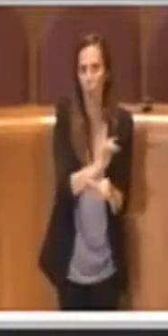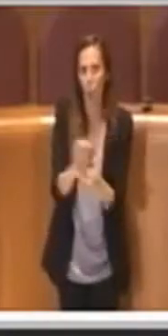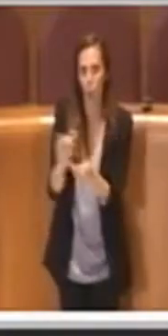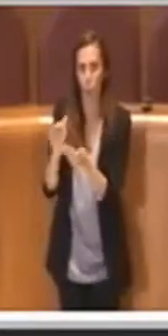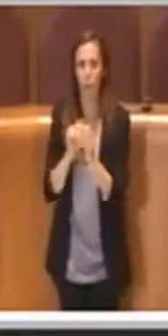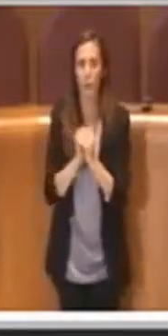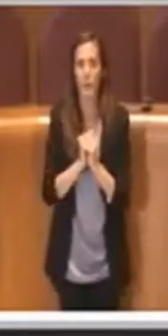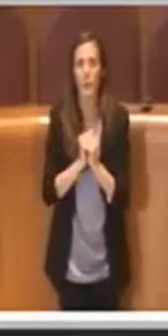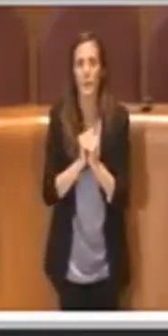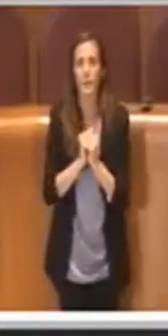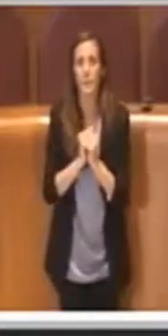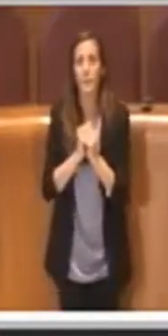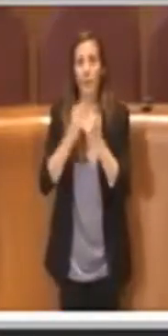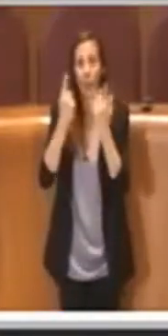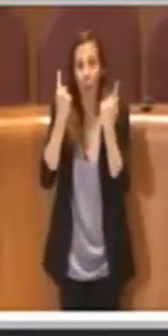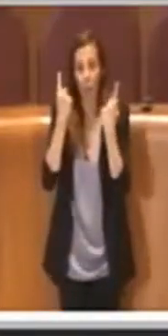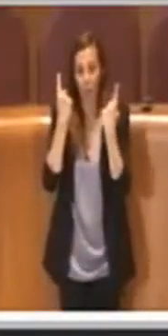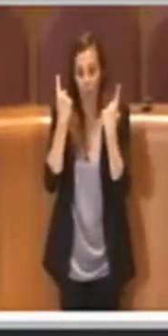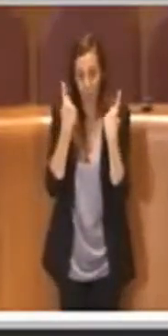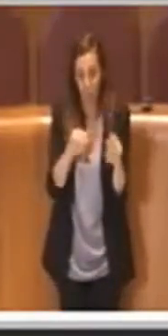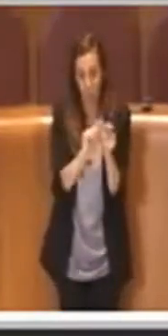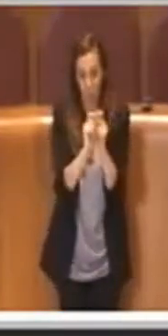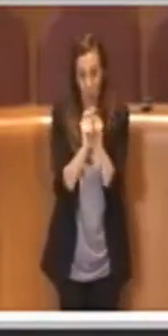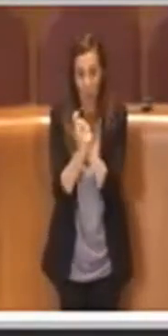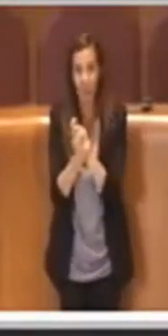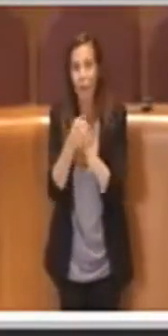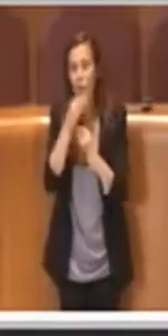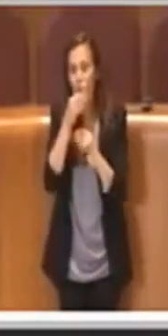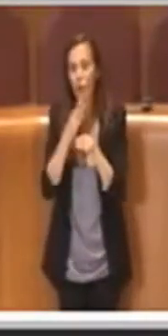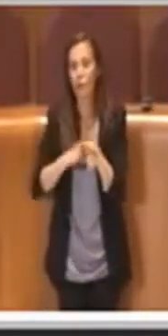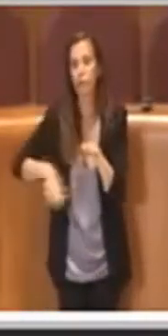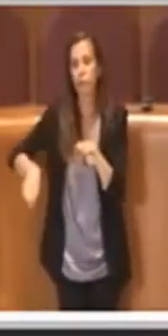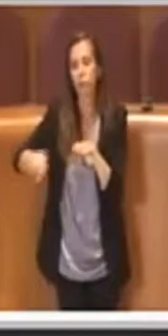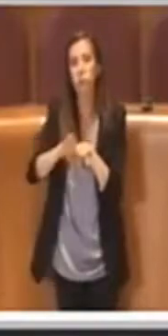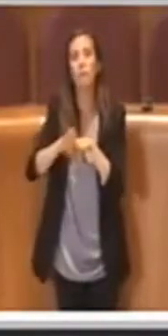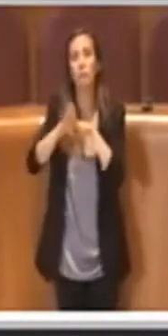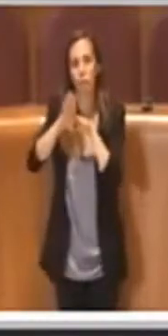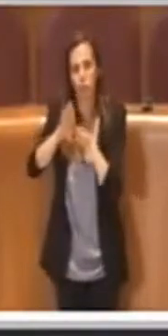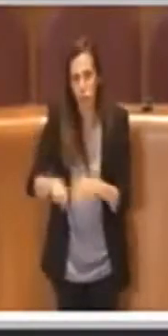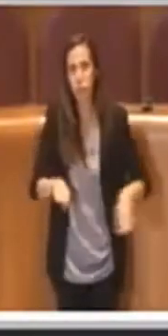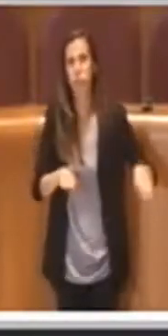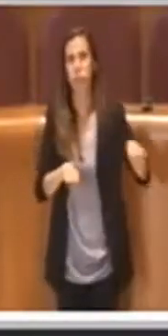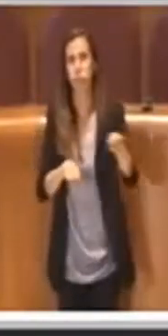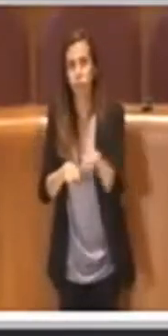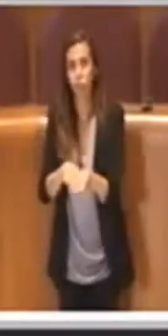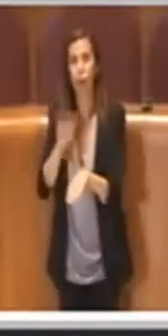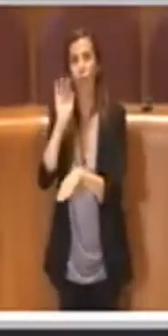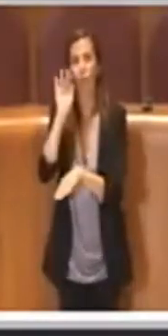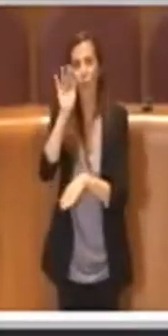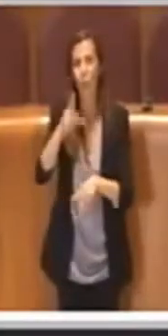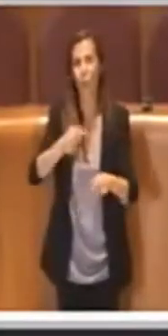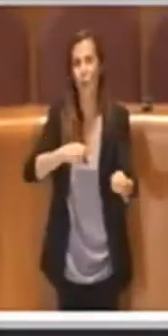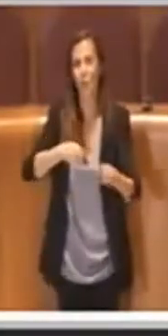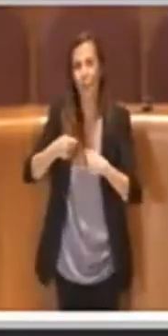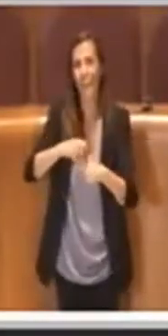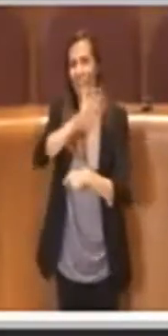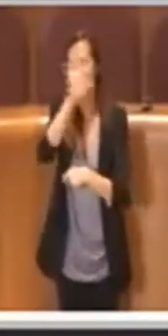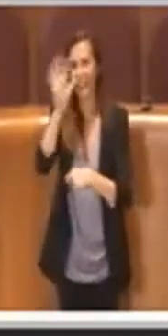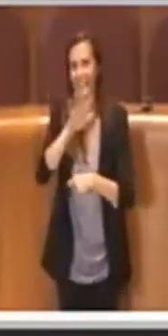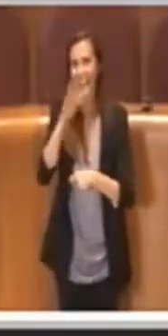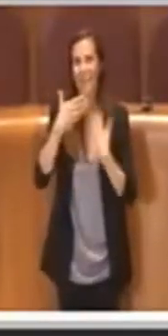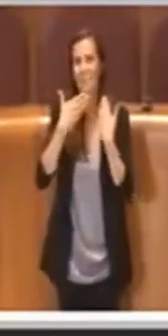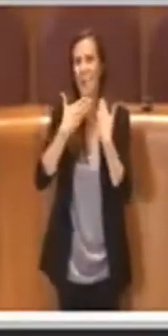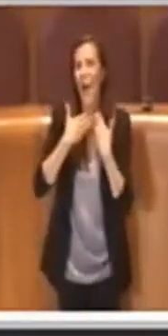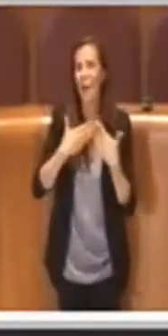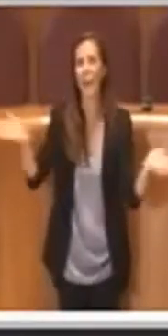si vuole fare un ulteriore passaggio anche per il futuro, per i futuri mercati come ad esempio anche quelli all'aperto che possono